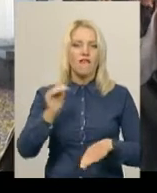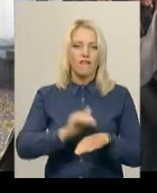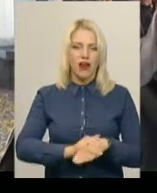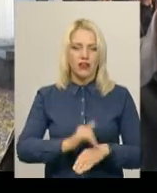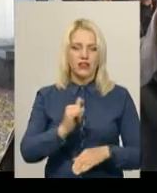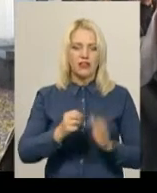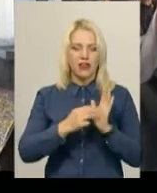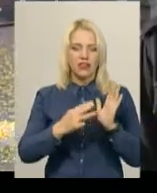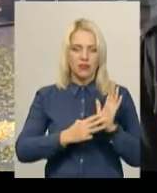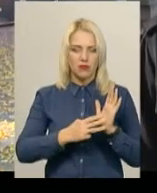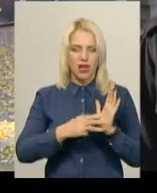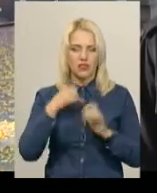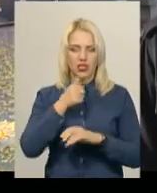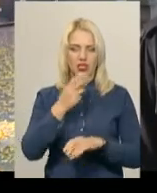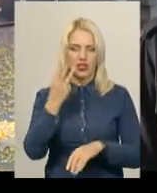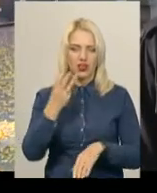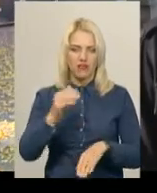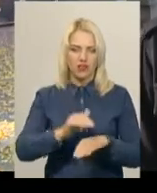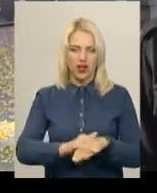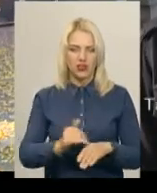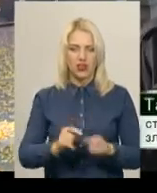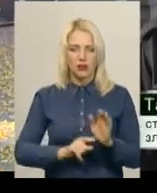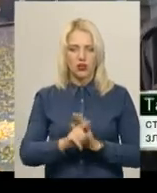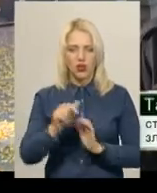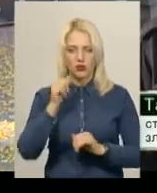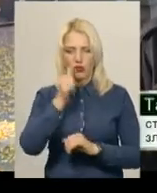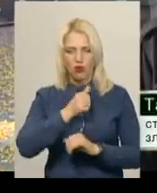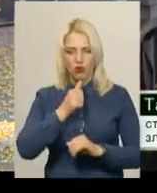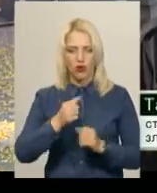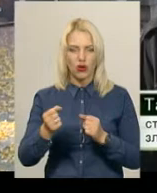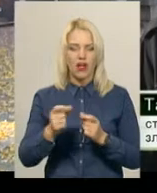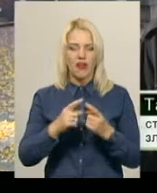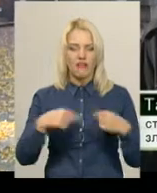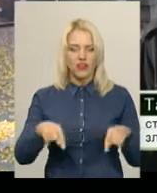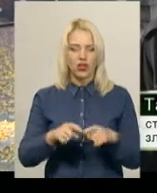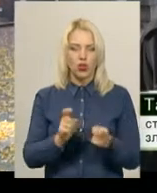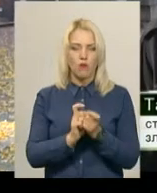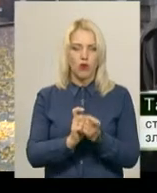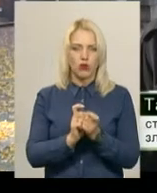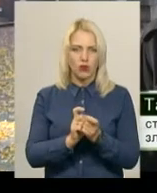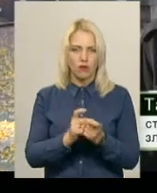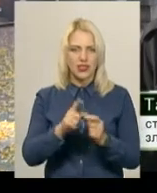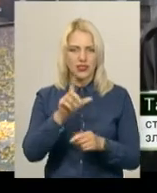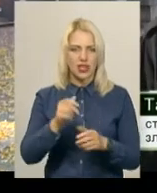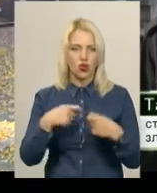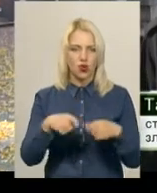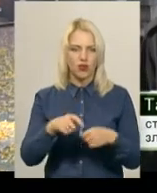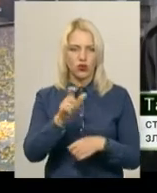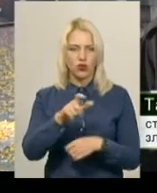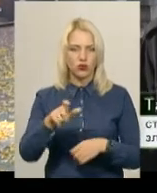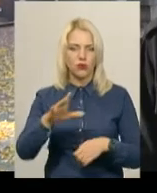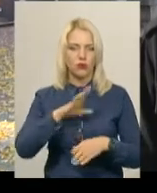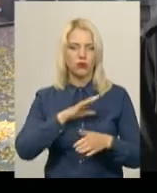2018 і три. Від початку року відділом по боротьбі з злочинами, пов'язаними з торгівлею людьми, головного управління в Хмельницькій області, було